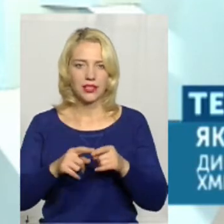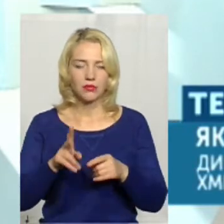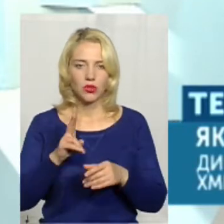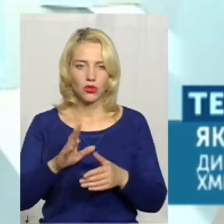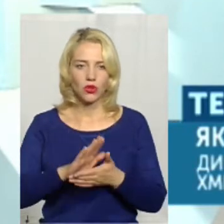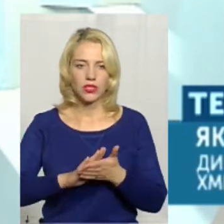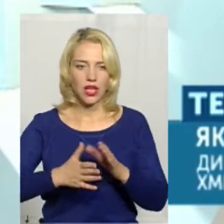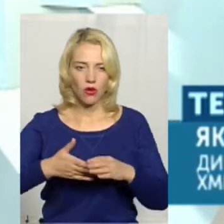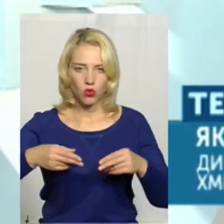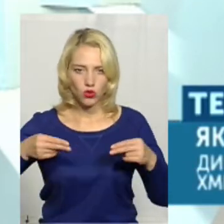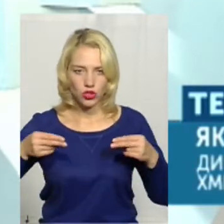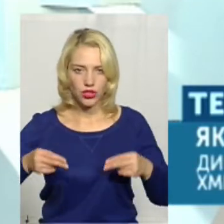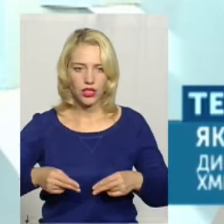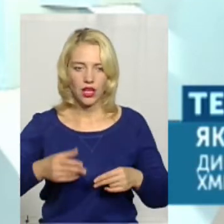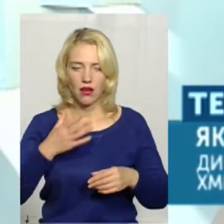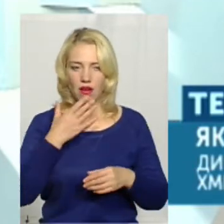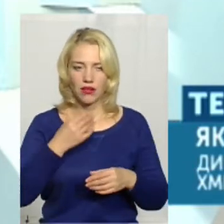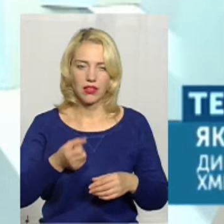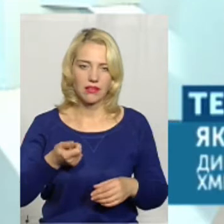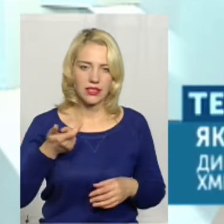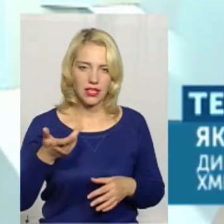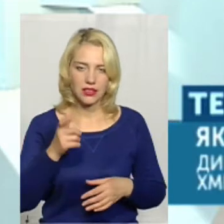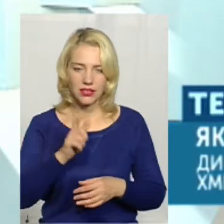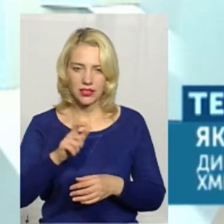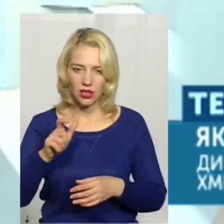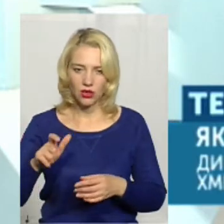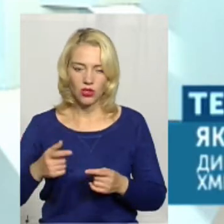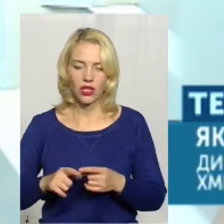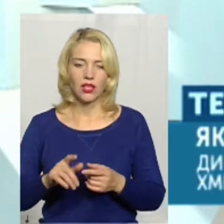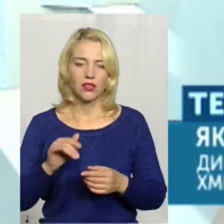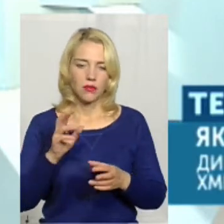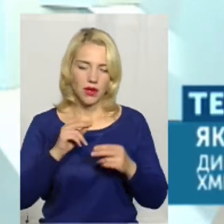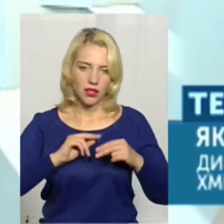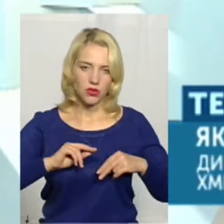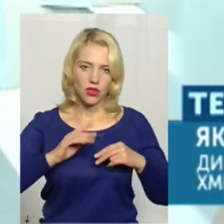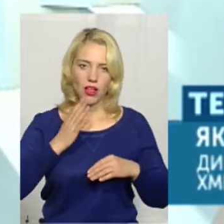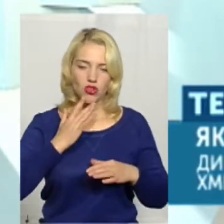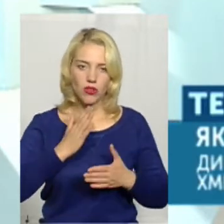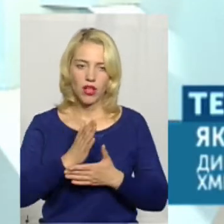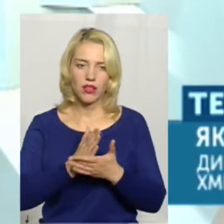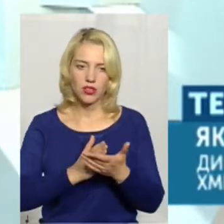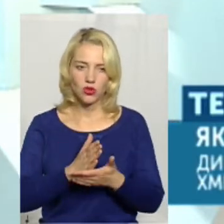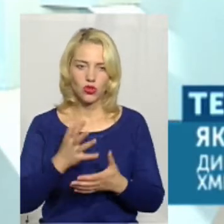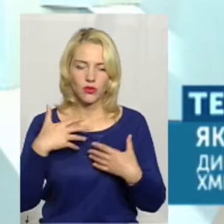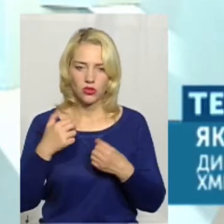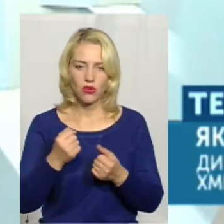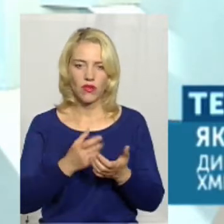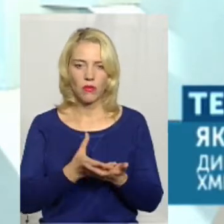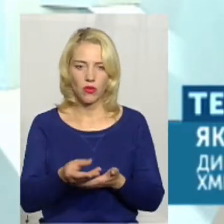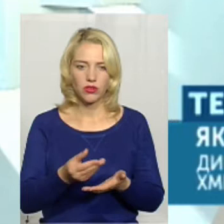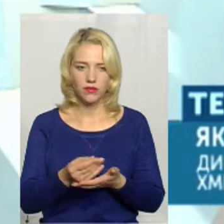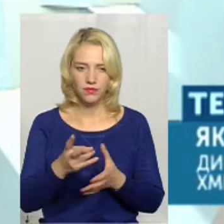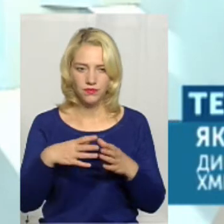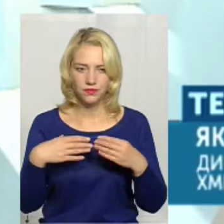заключили гарні кількість декларацій і працюють, Національна служба здоров'я плоти. Але в сімейних